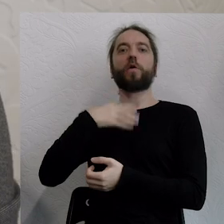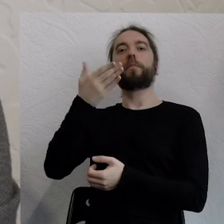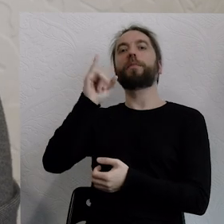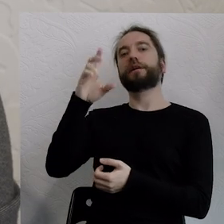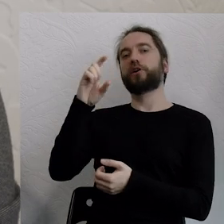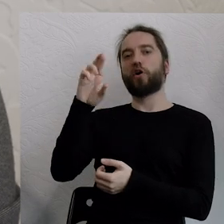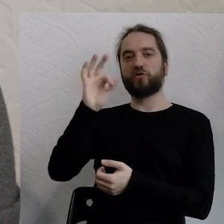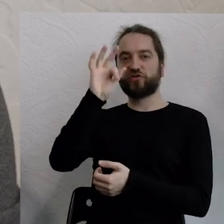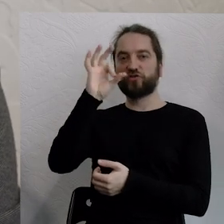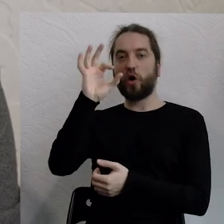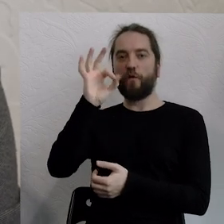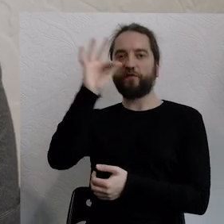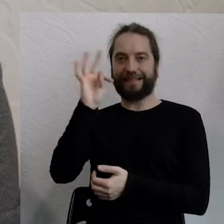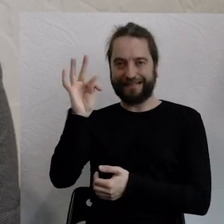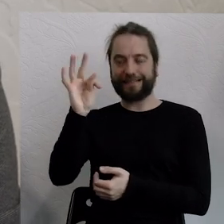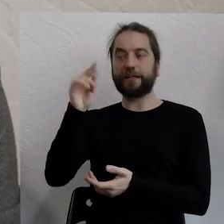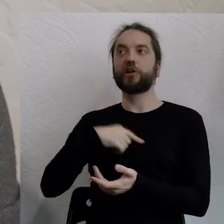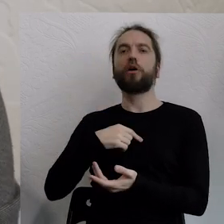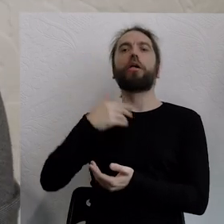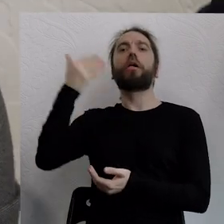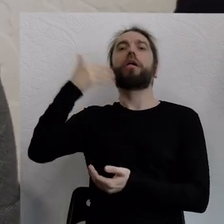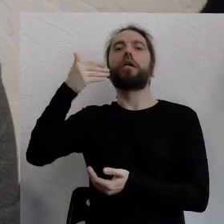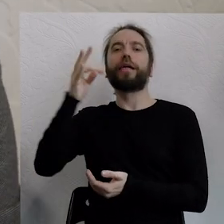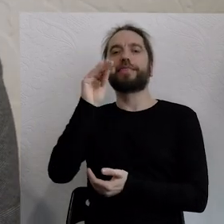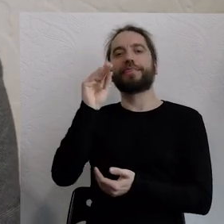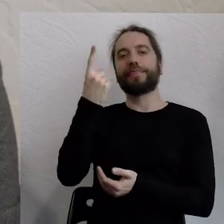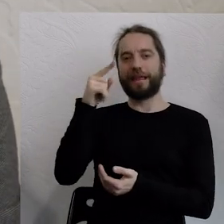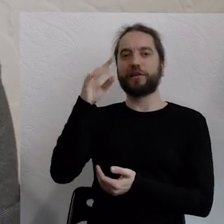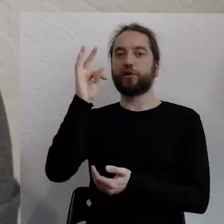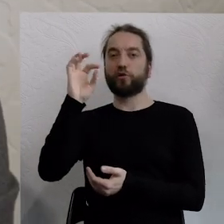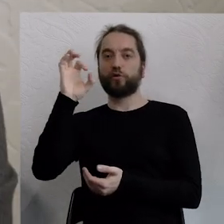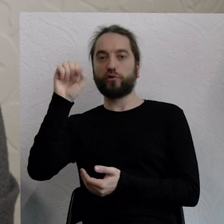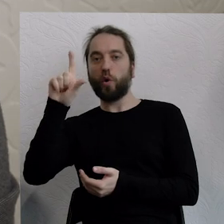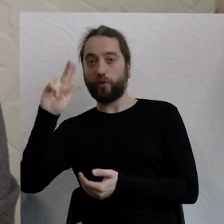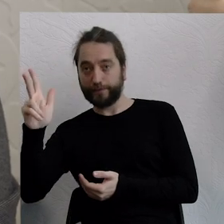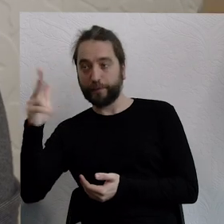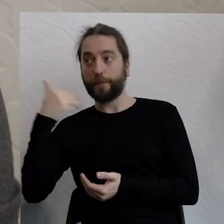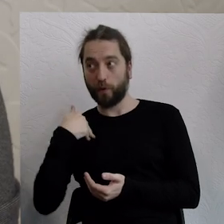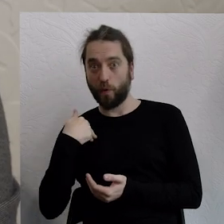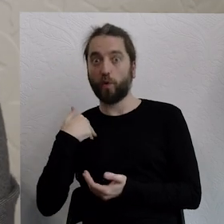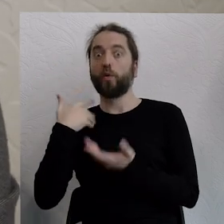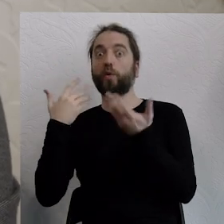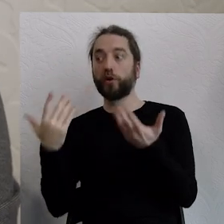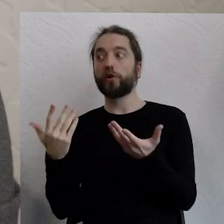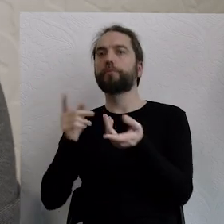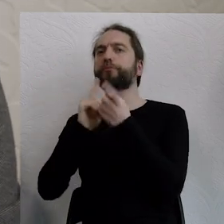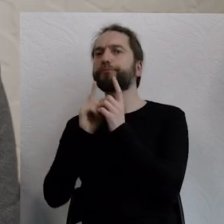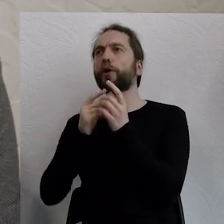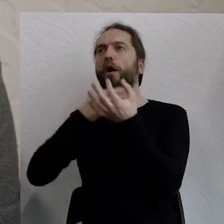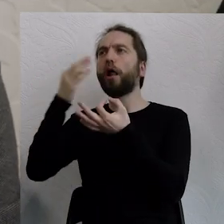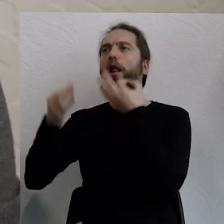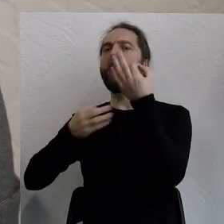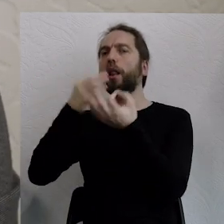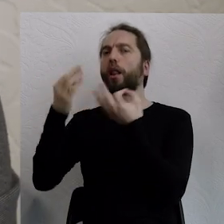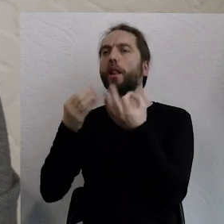inteligencji. Miał swoje przemówienie na TED Talku i co bardzo ciekawe, on rozmawiał, zaczął mówić